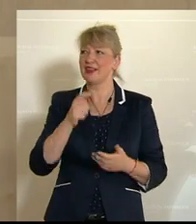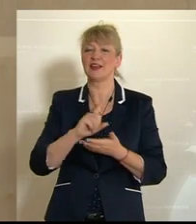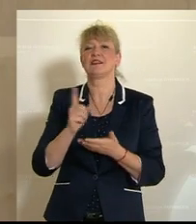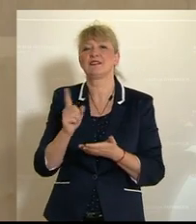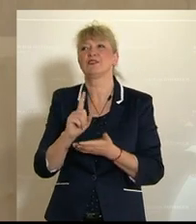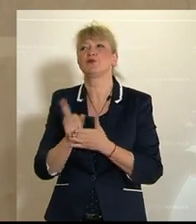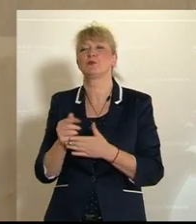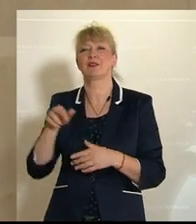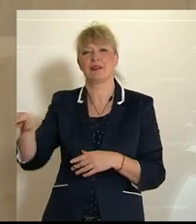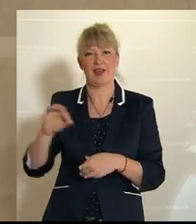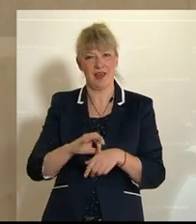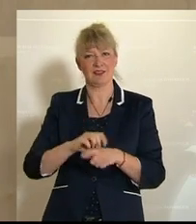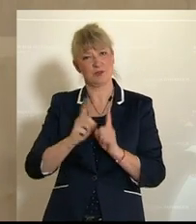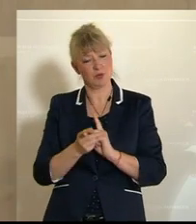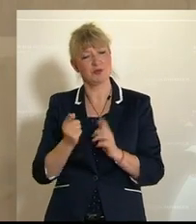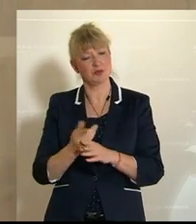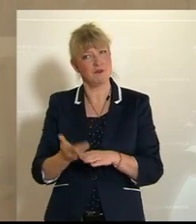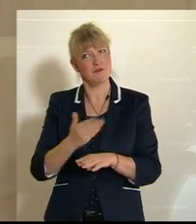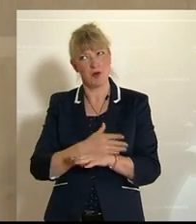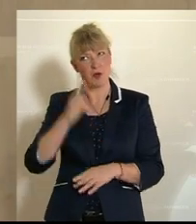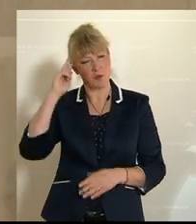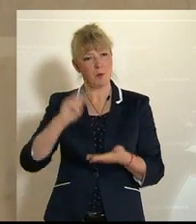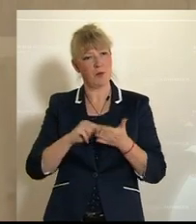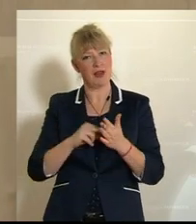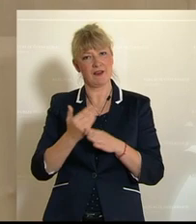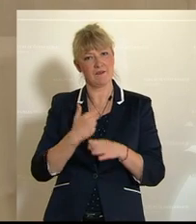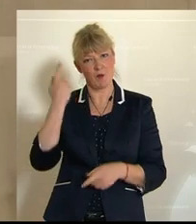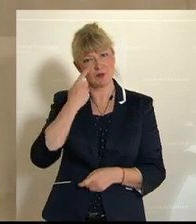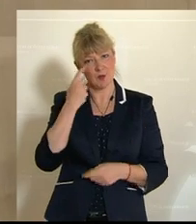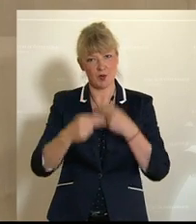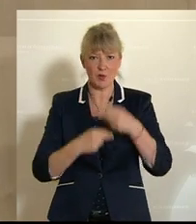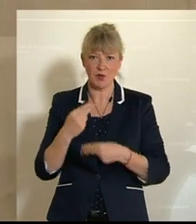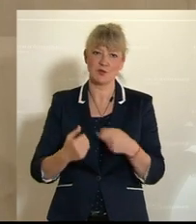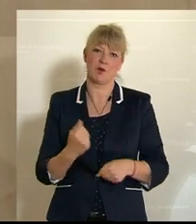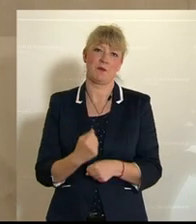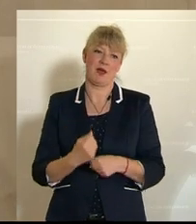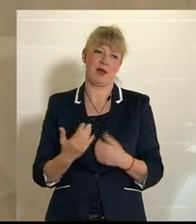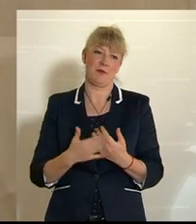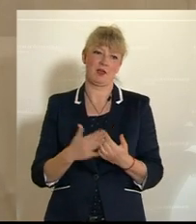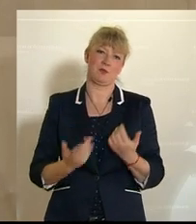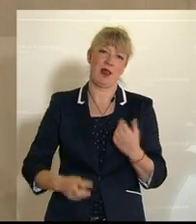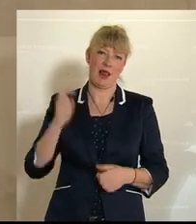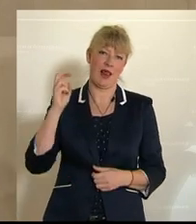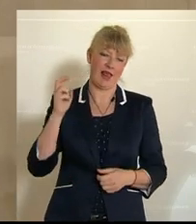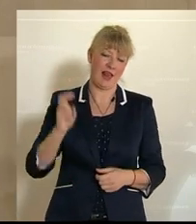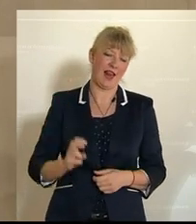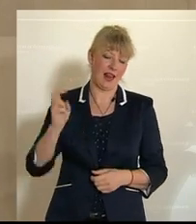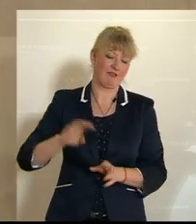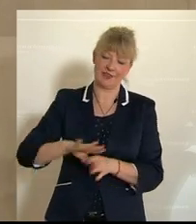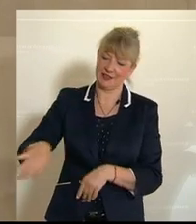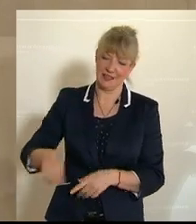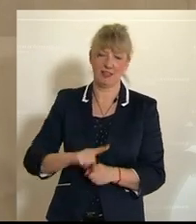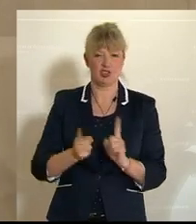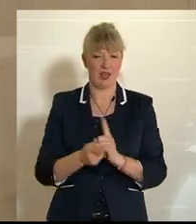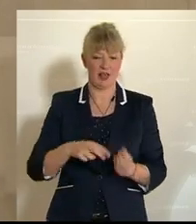notwendig ist, sondern vielleicht durchaus einmal in Erwägung zu sein, eine Vorsorgeuntersuchung zu machen, den Lift zu nehmen, oder den Stiegen zu nehmen,